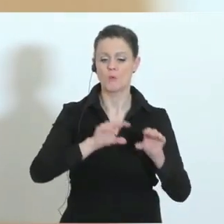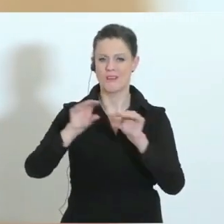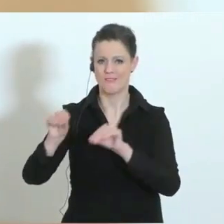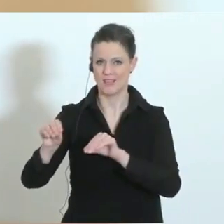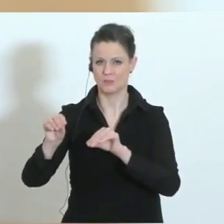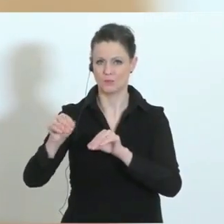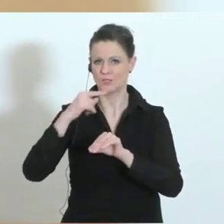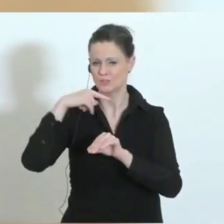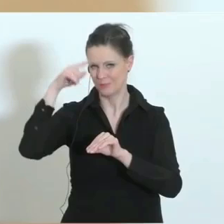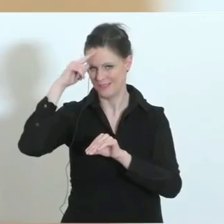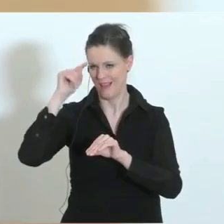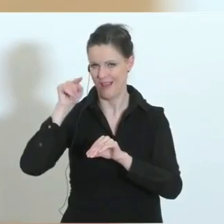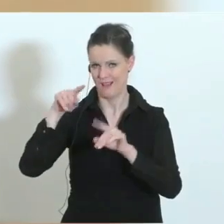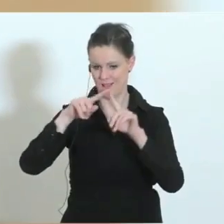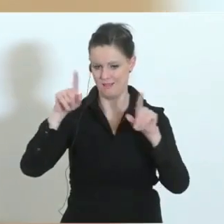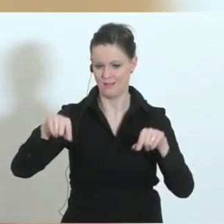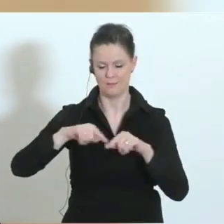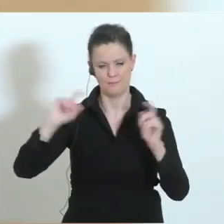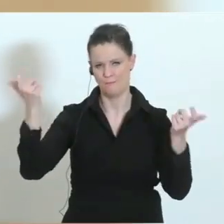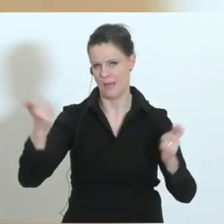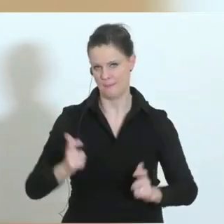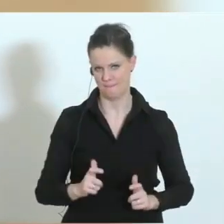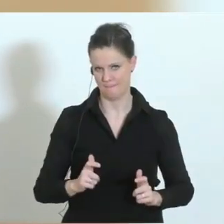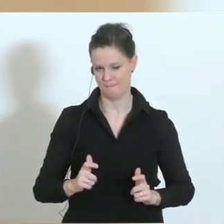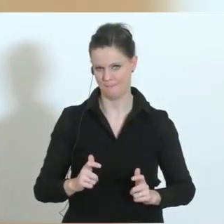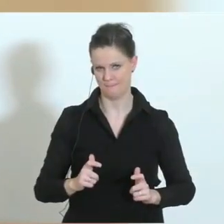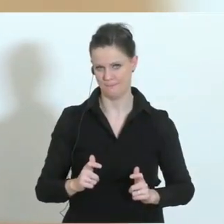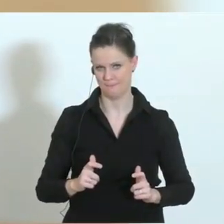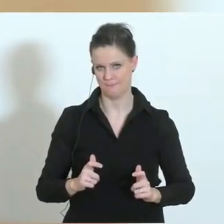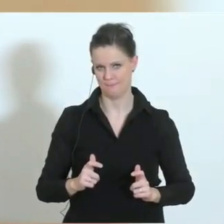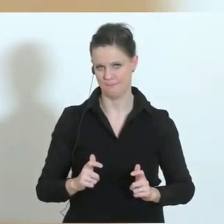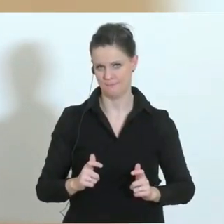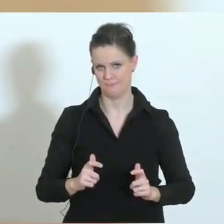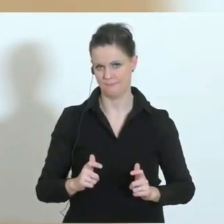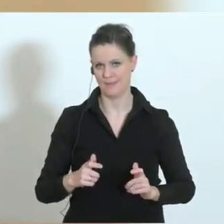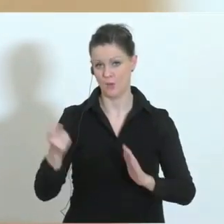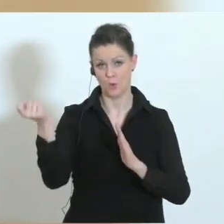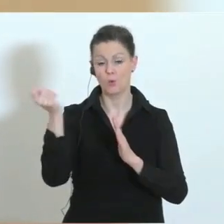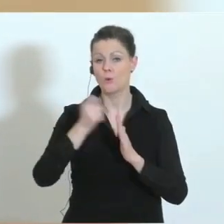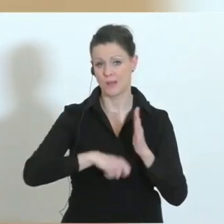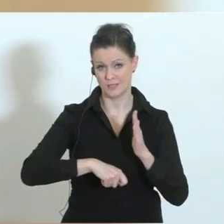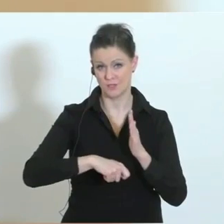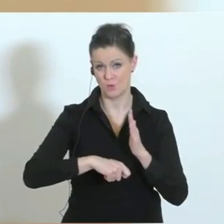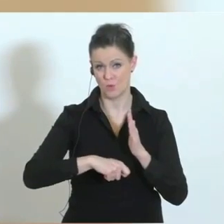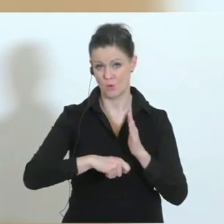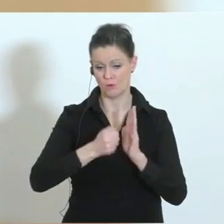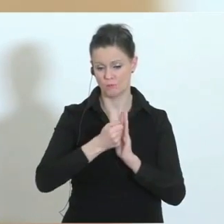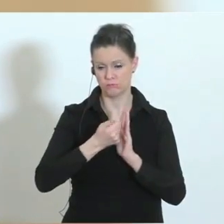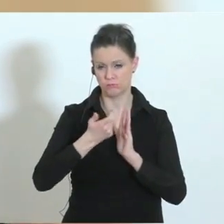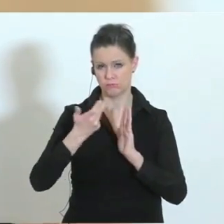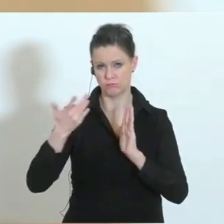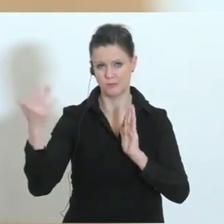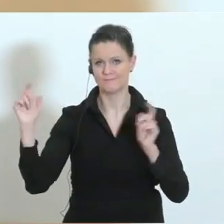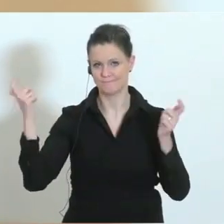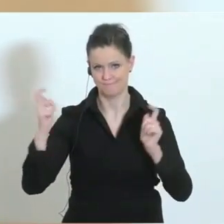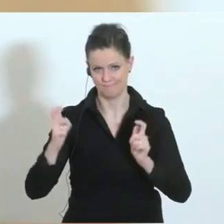drastisch zu reduzieren. Wir versuchen, die Operationsintensität zu reduzieren,